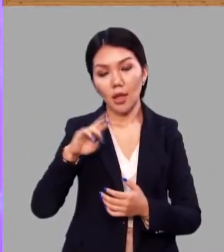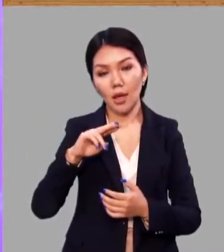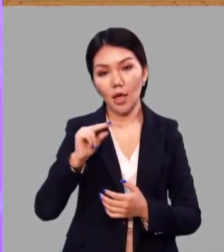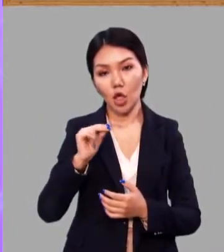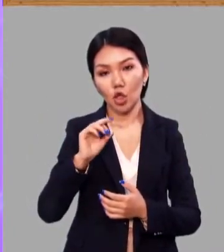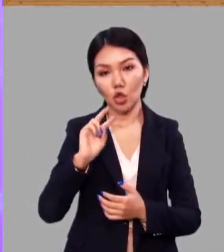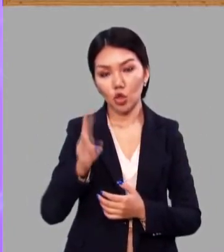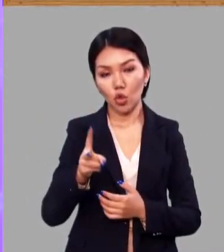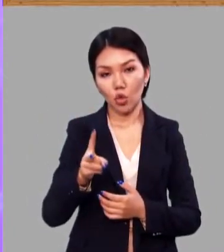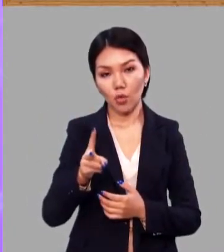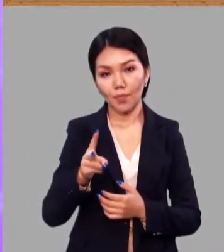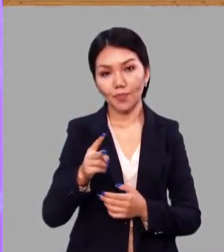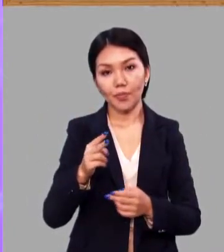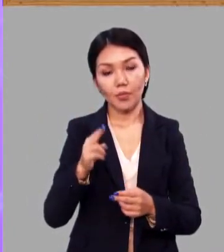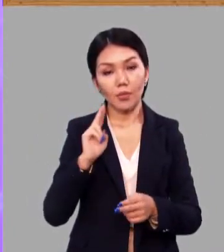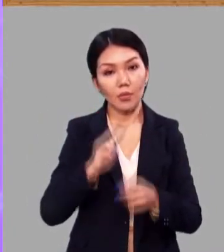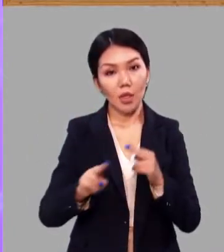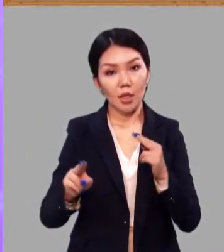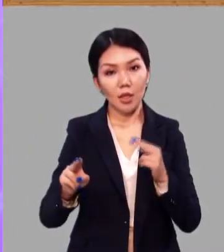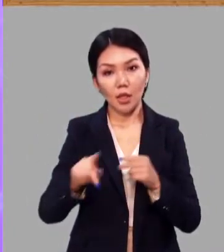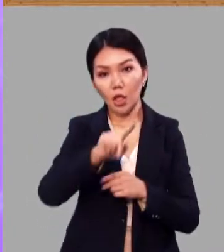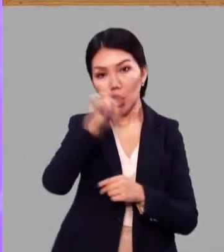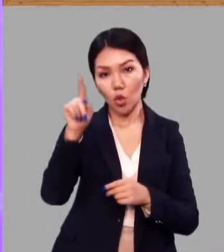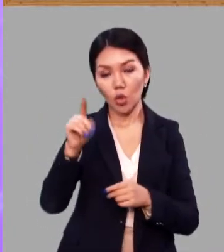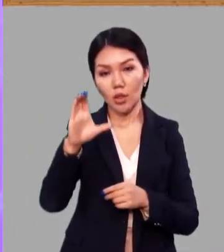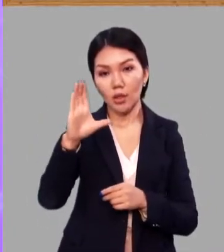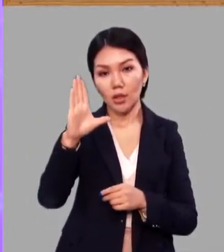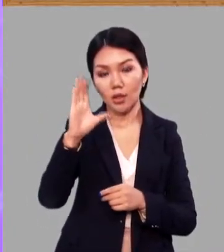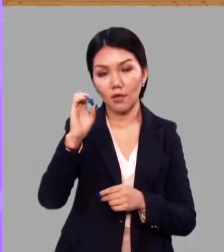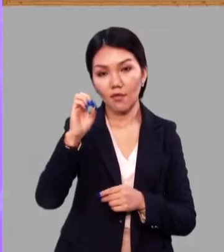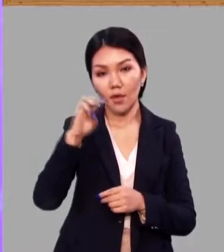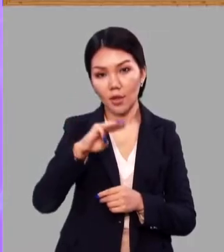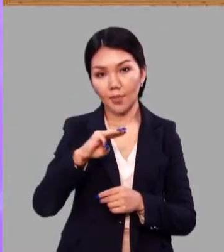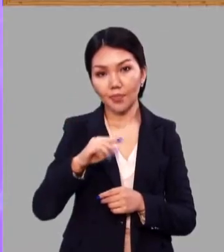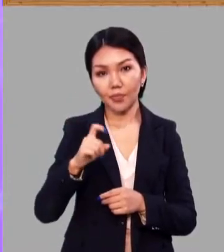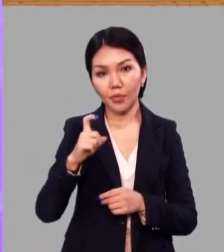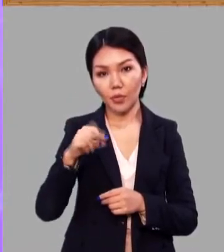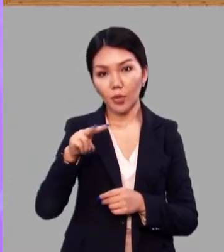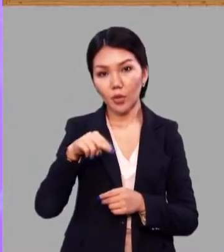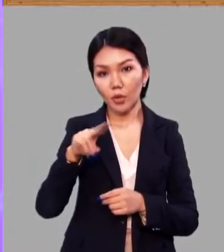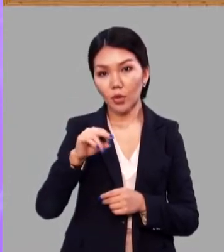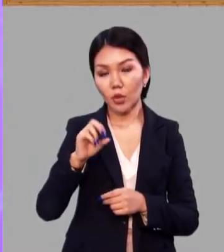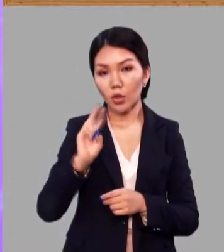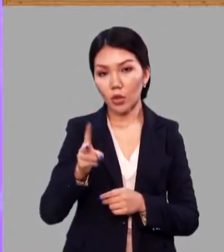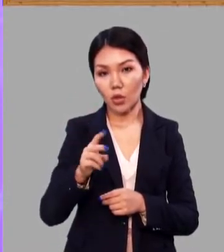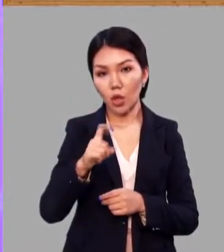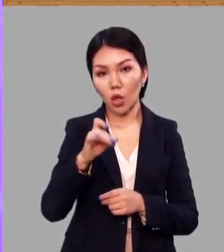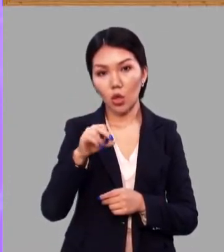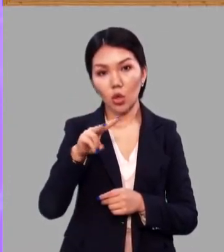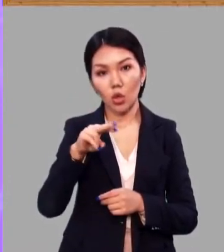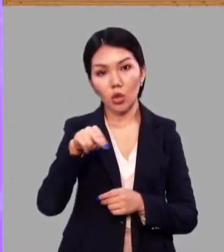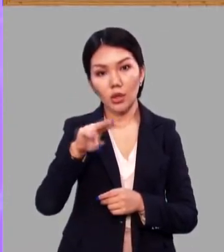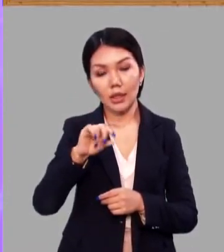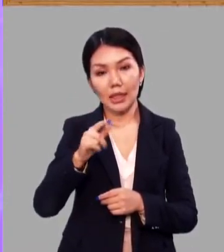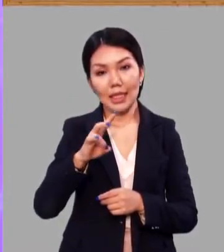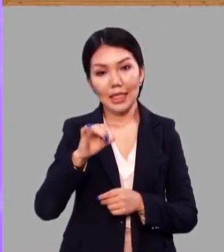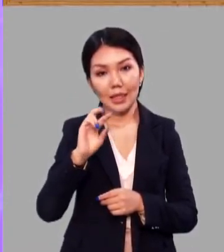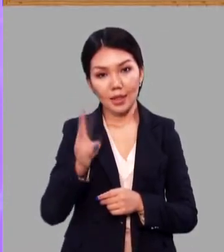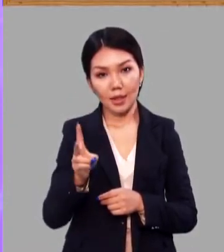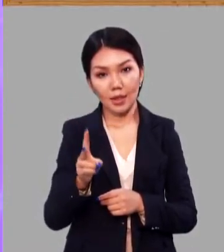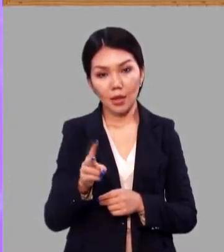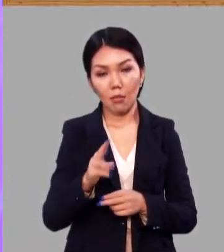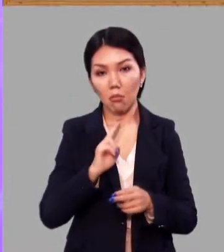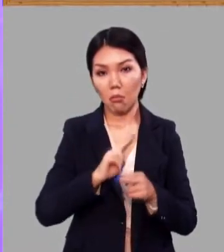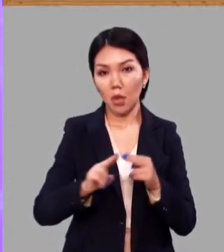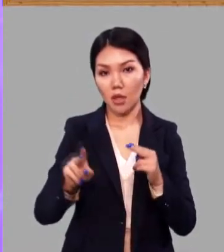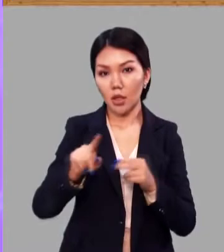светлячок, потеряли корень свет. Холодок, холодильник, холодноватый,